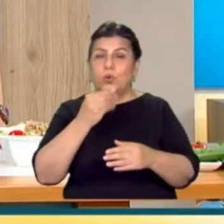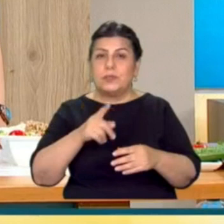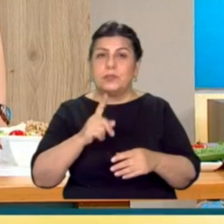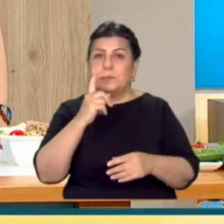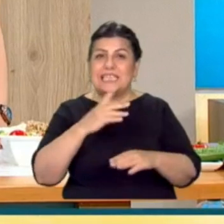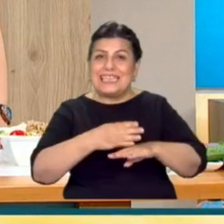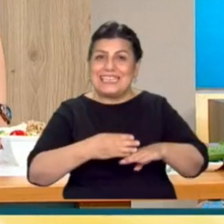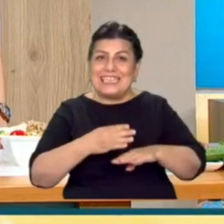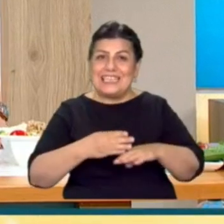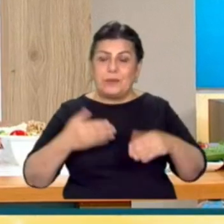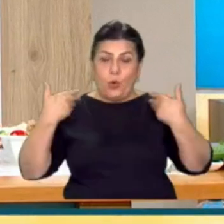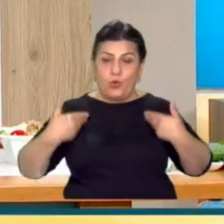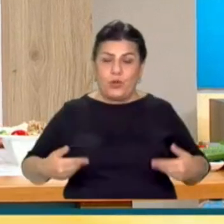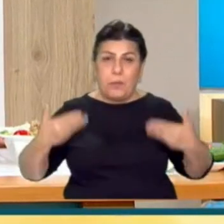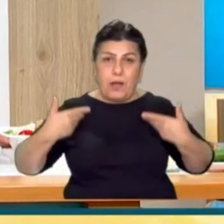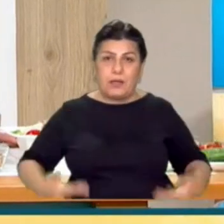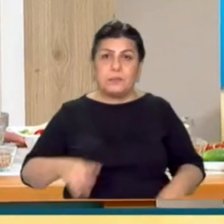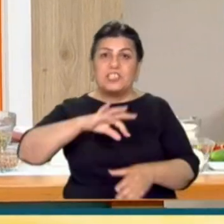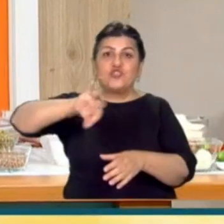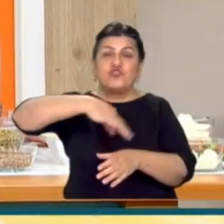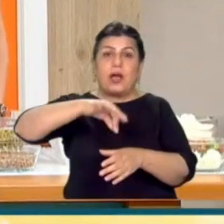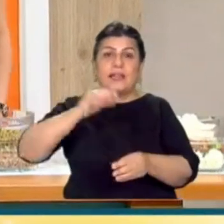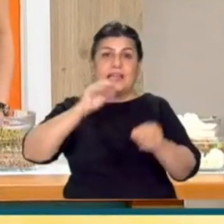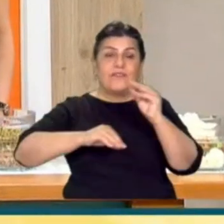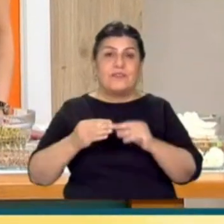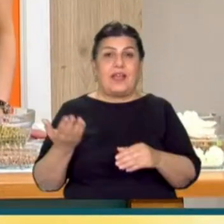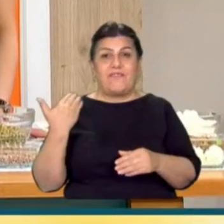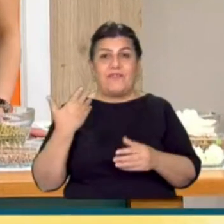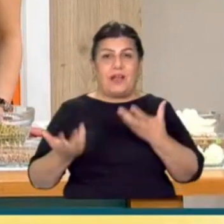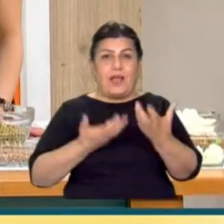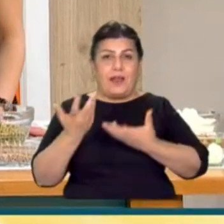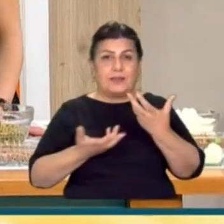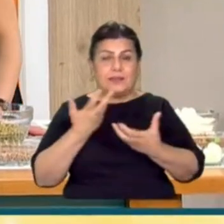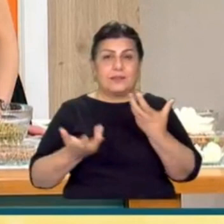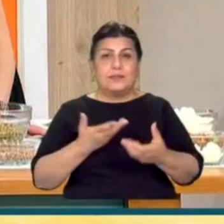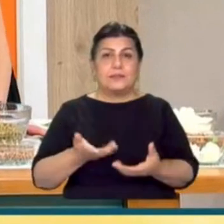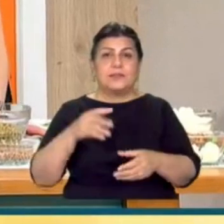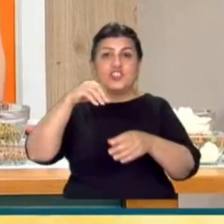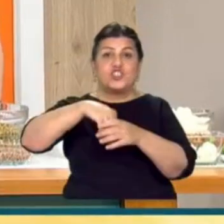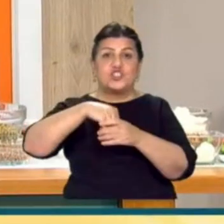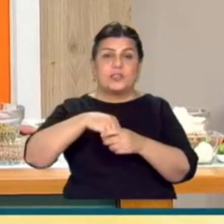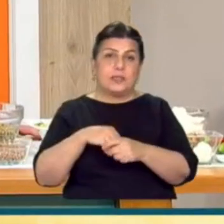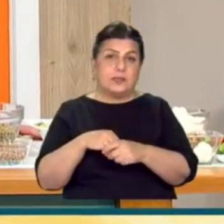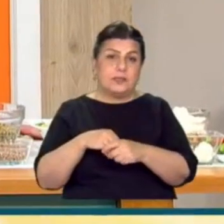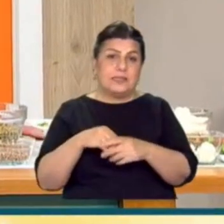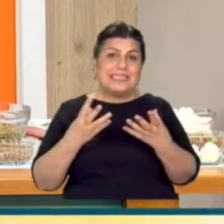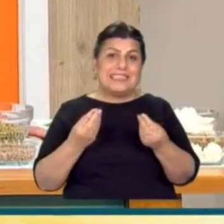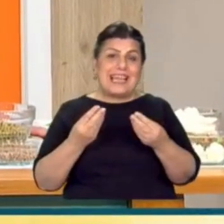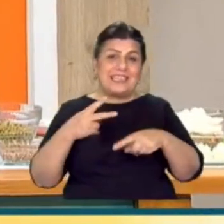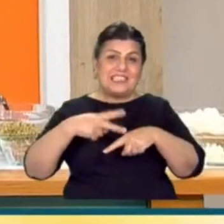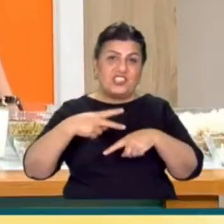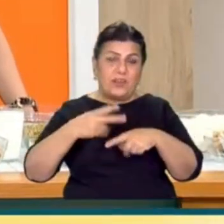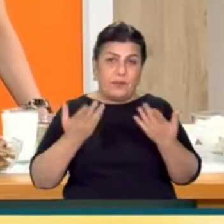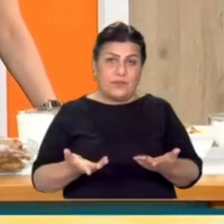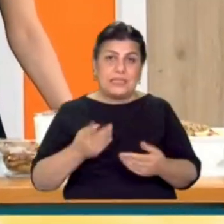Ödem atmaya yardımcı. Burada bir çay tarifimiz var. Önceden kaynattık zaman kazanabilmek için. Bunun içerisinde taze zencefil